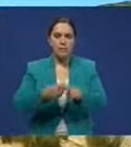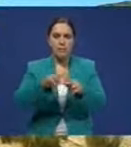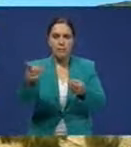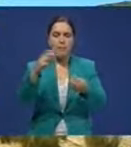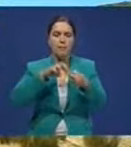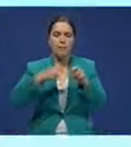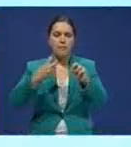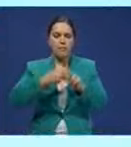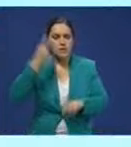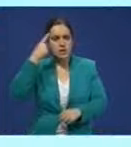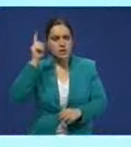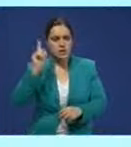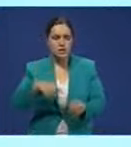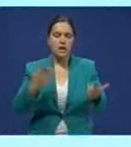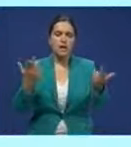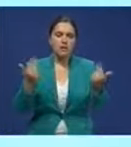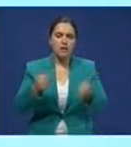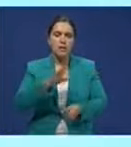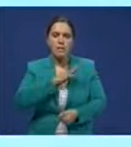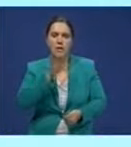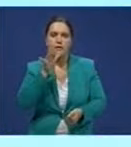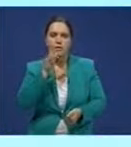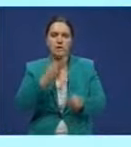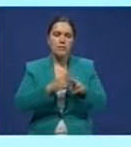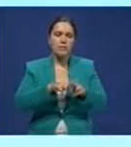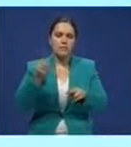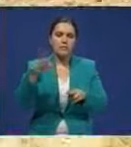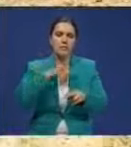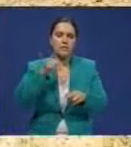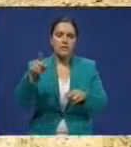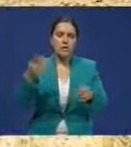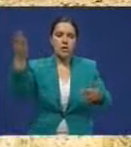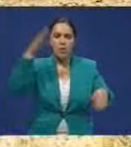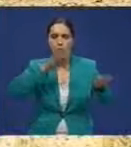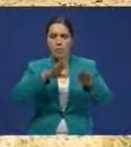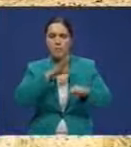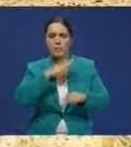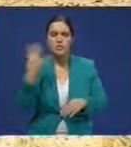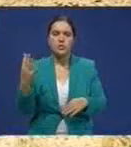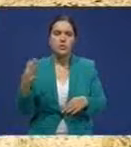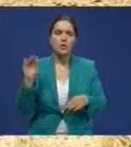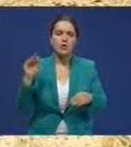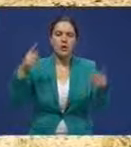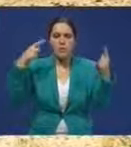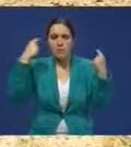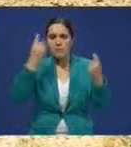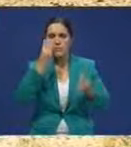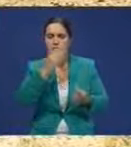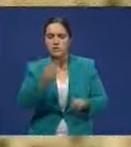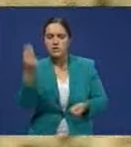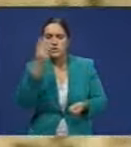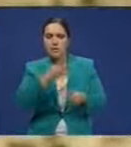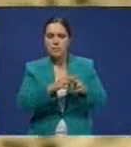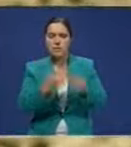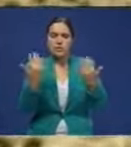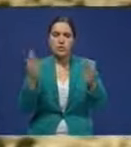Буребаи Бишев знает не понаслышке. В былые времена на этом отгоне у подножия каратал послось 40 тысяч каракулевых овец. Сейчас чуть